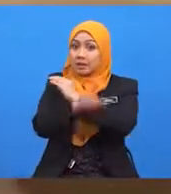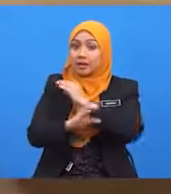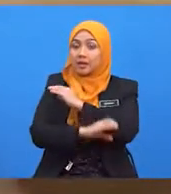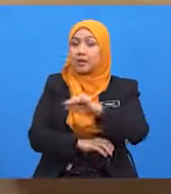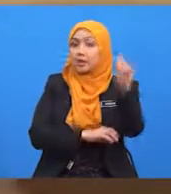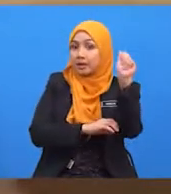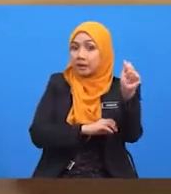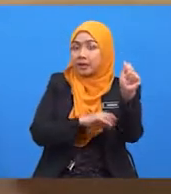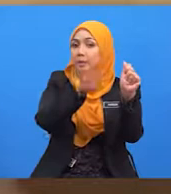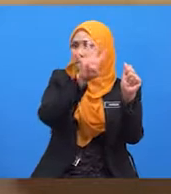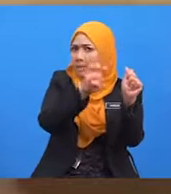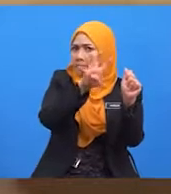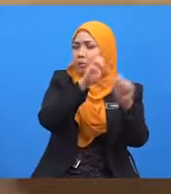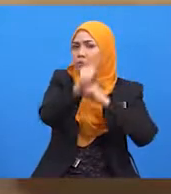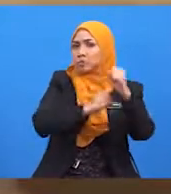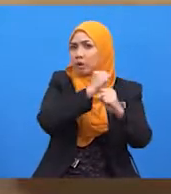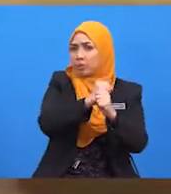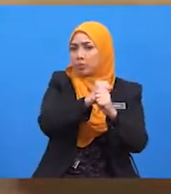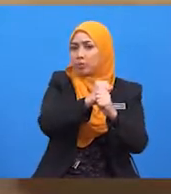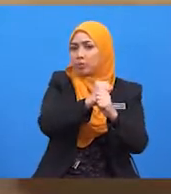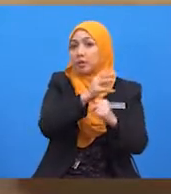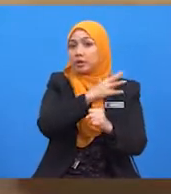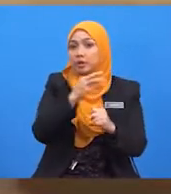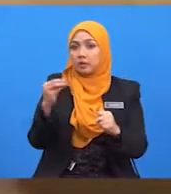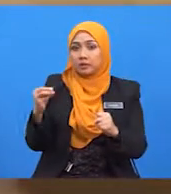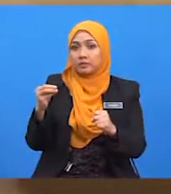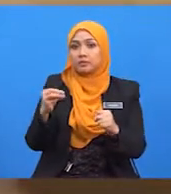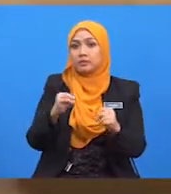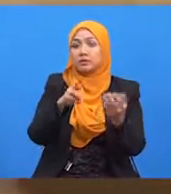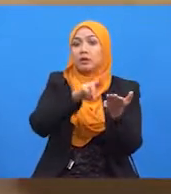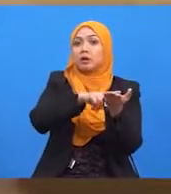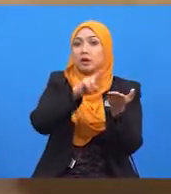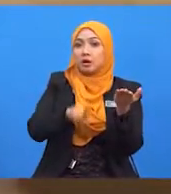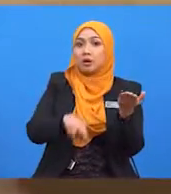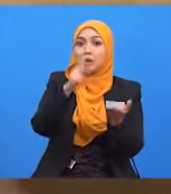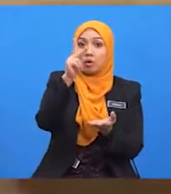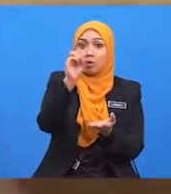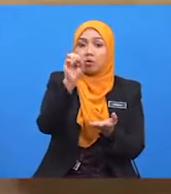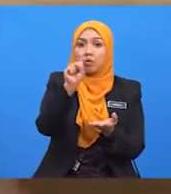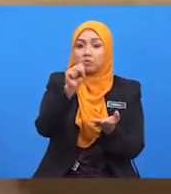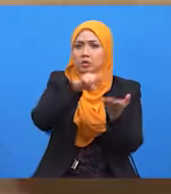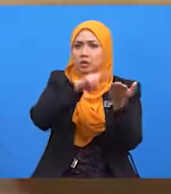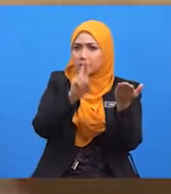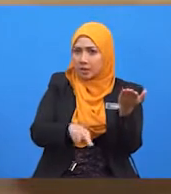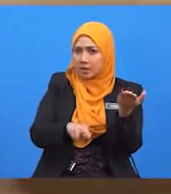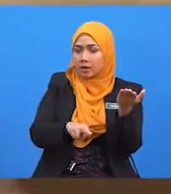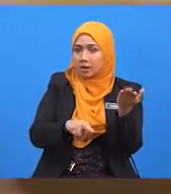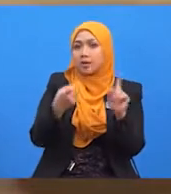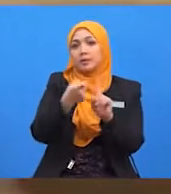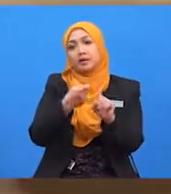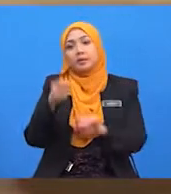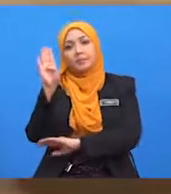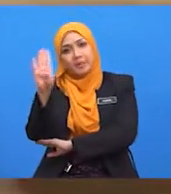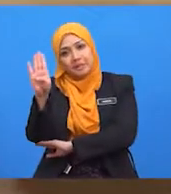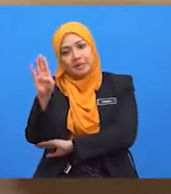rendah berbanding dengan negara B tadi. Pelajar-pelajar sekalian seandainya anda